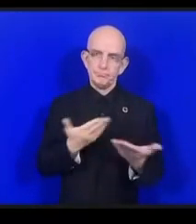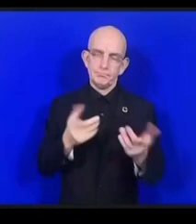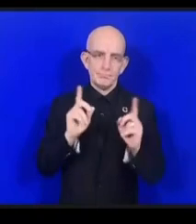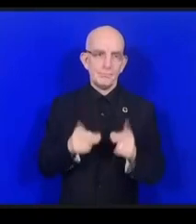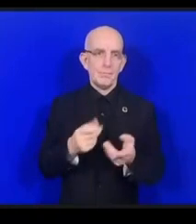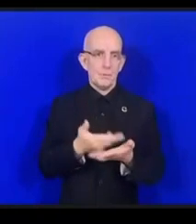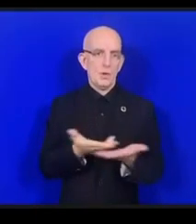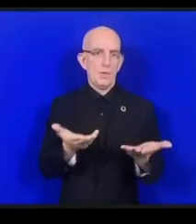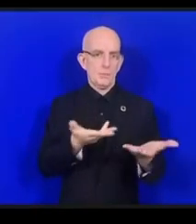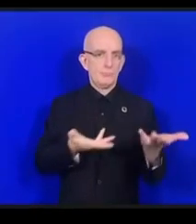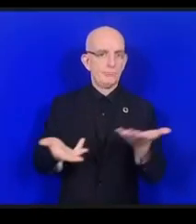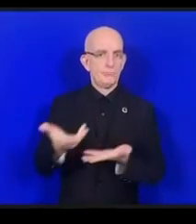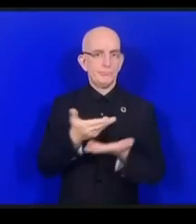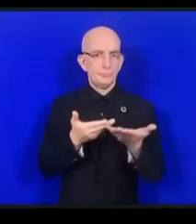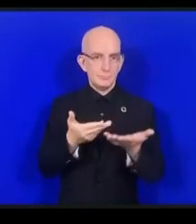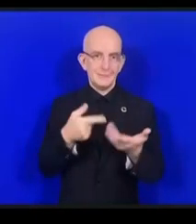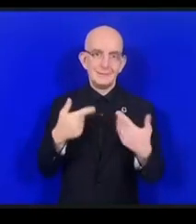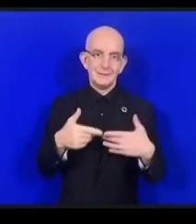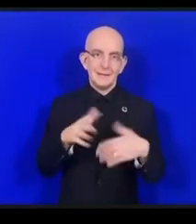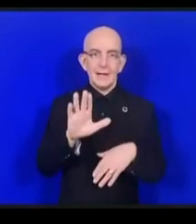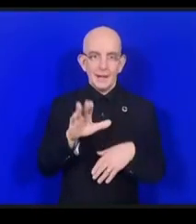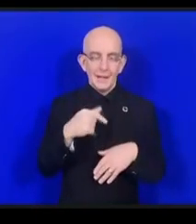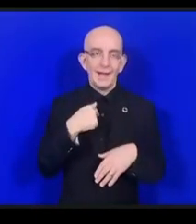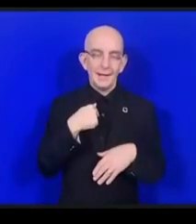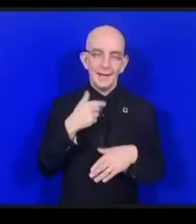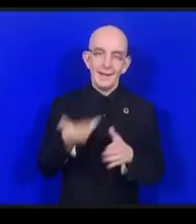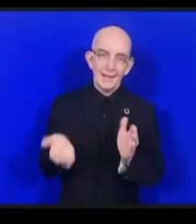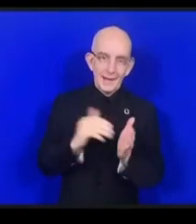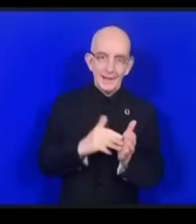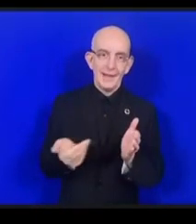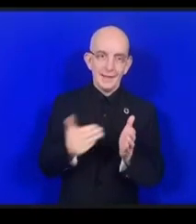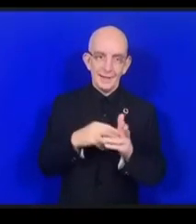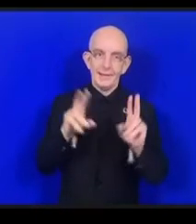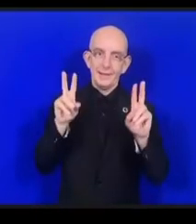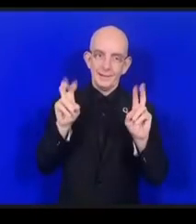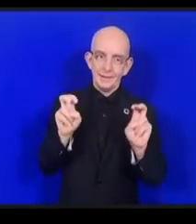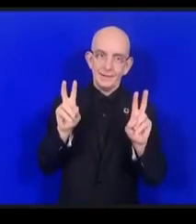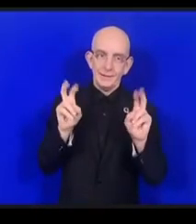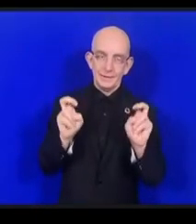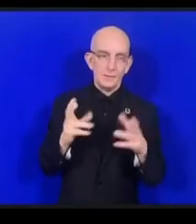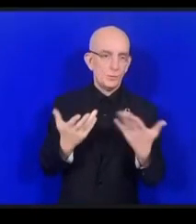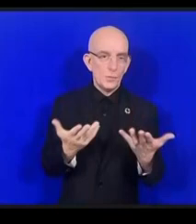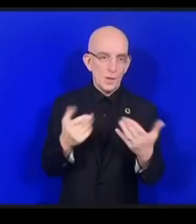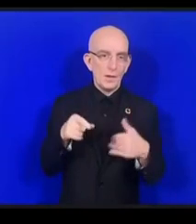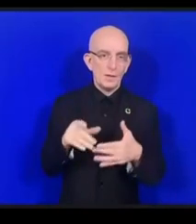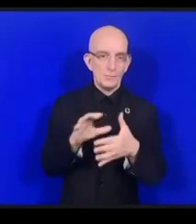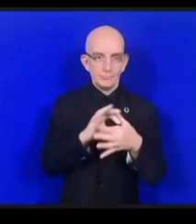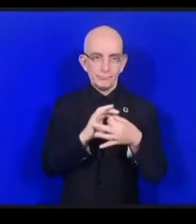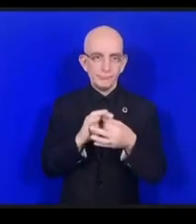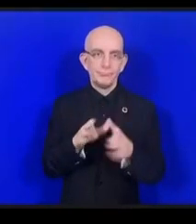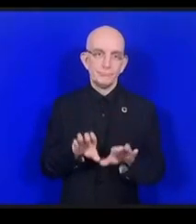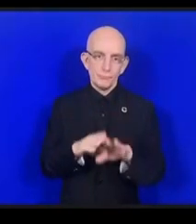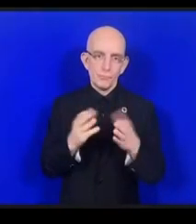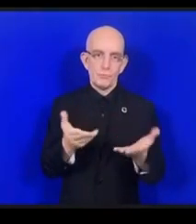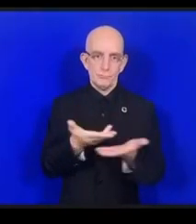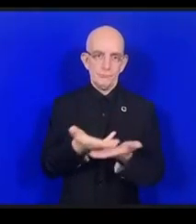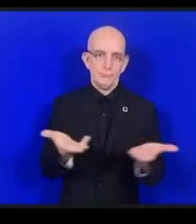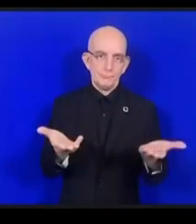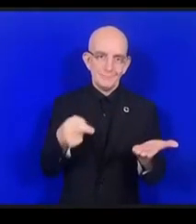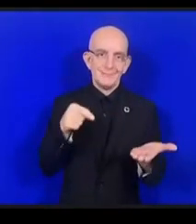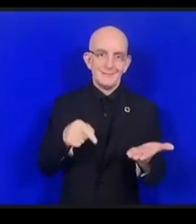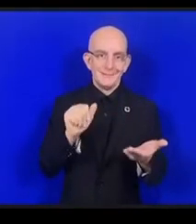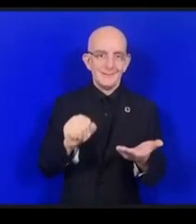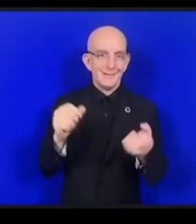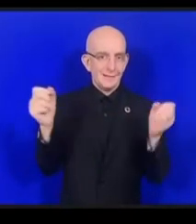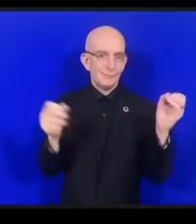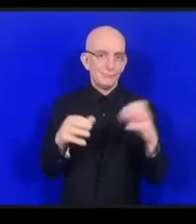également de l'éducation ouverte, de données, de sciences, d'accès ouverts. Quelque chose qui soit non propriétaire des